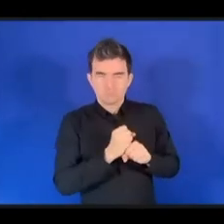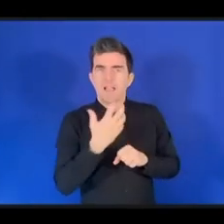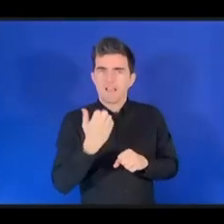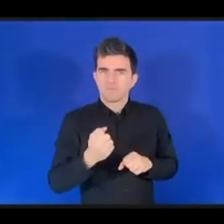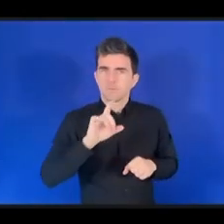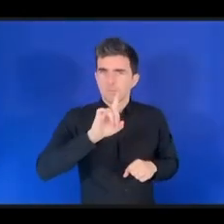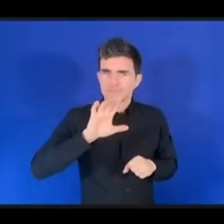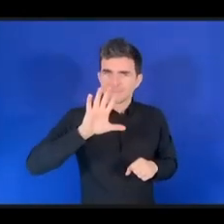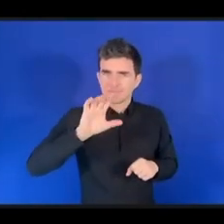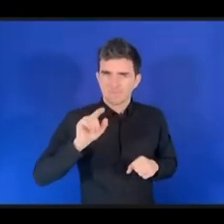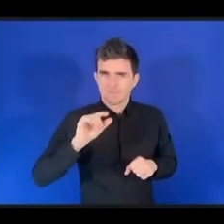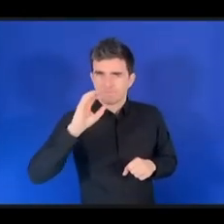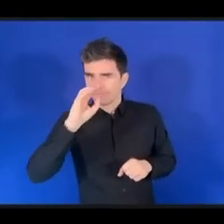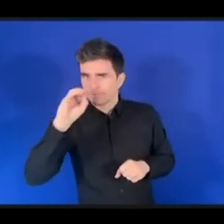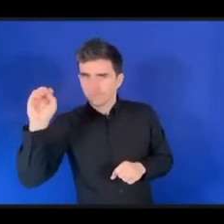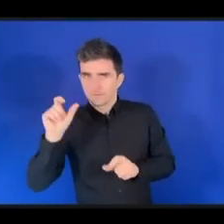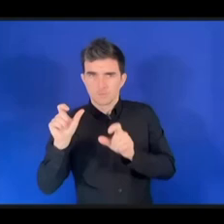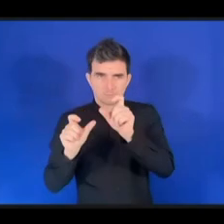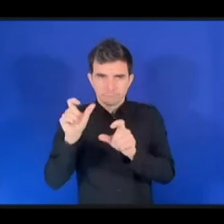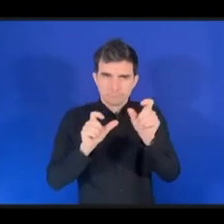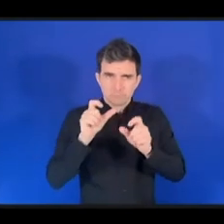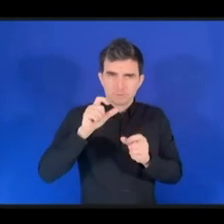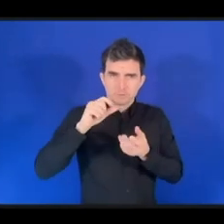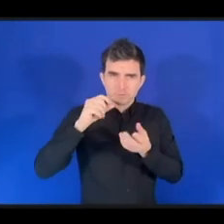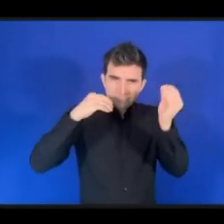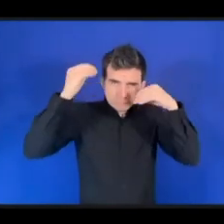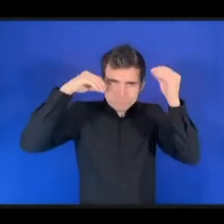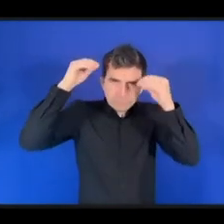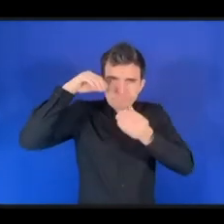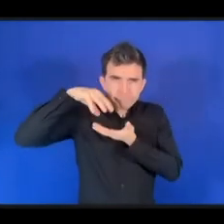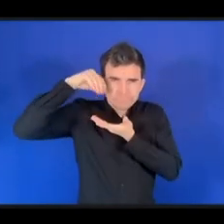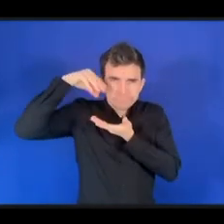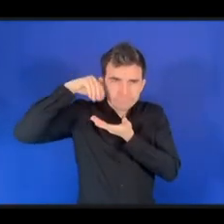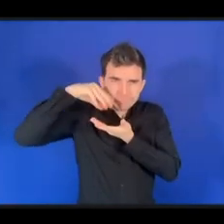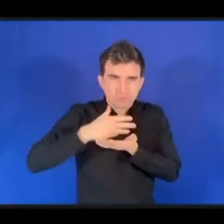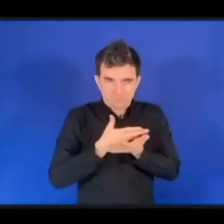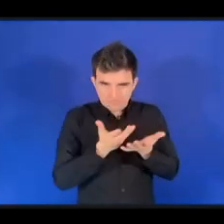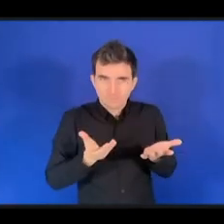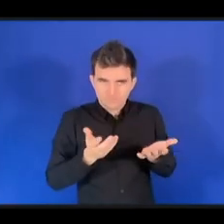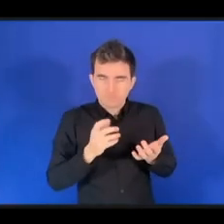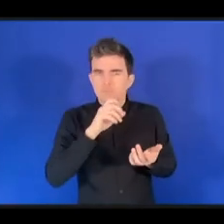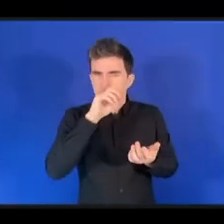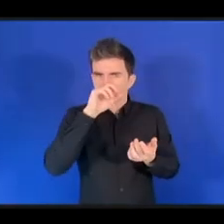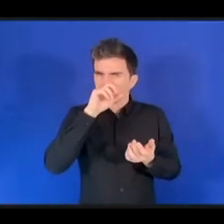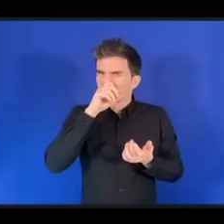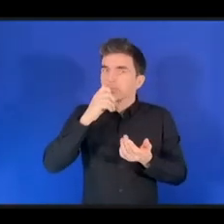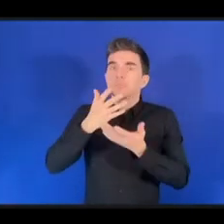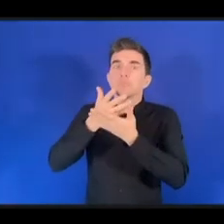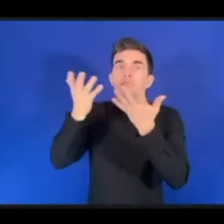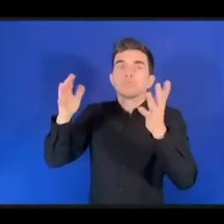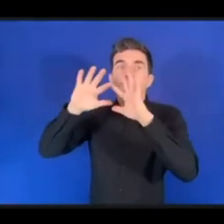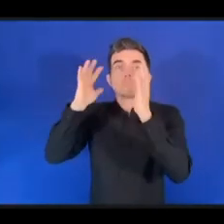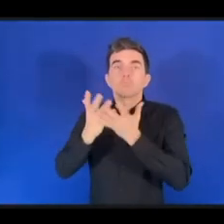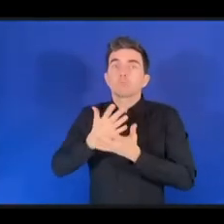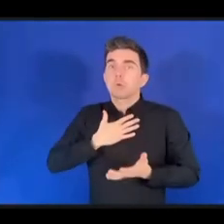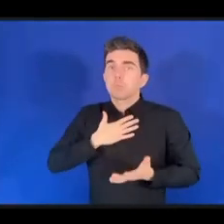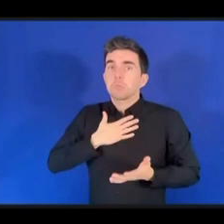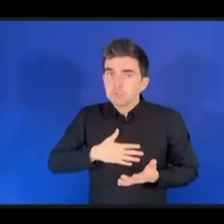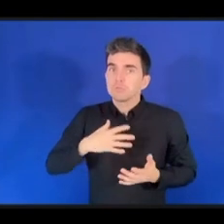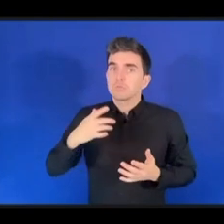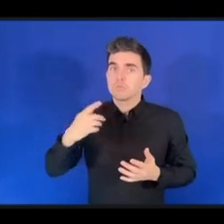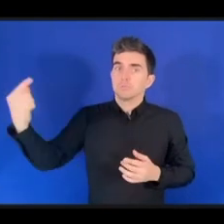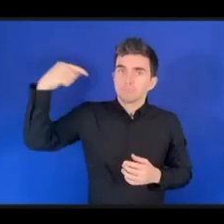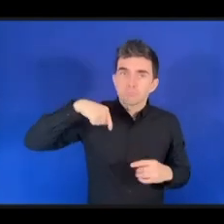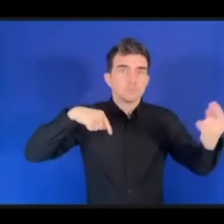студентов. Мы приветствуем студентов из других